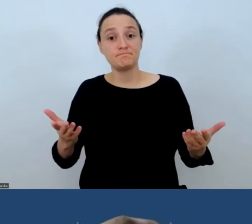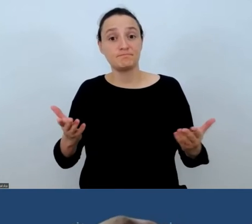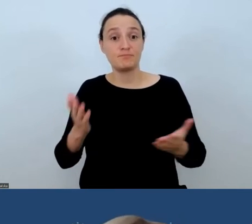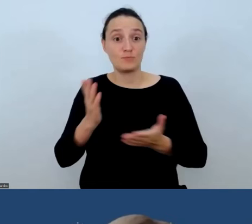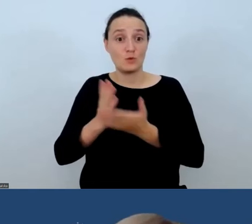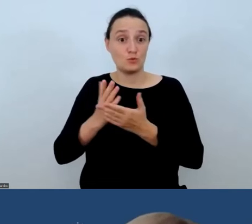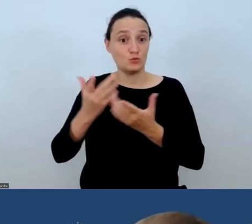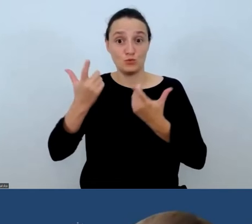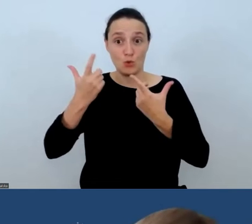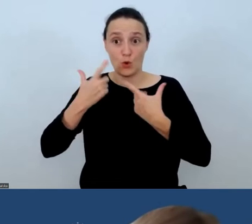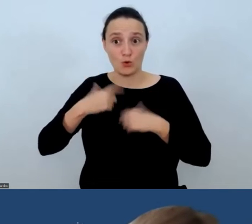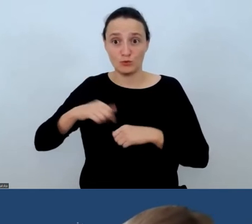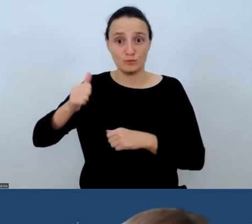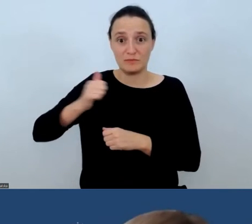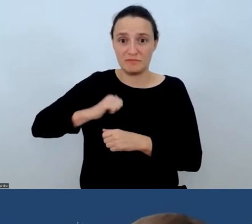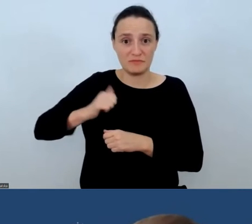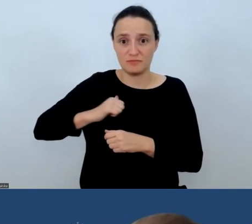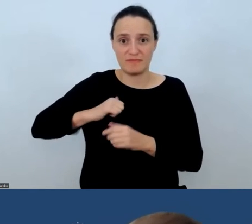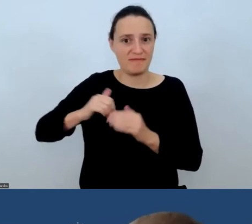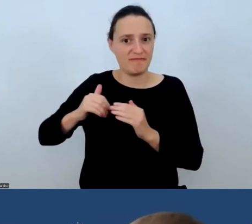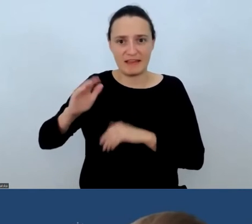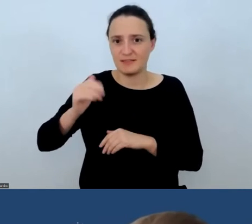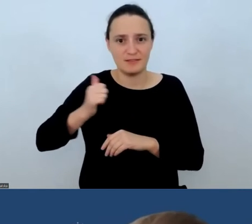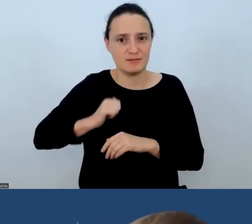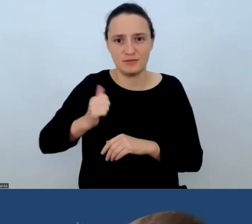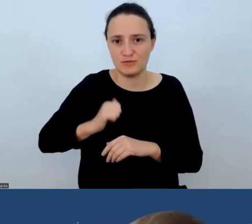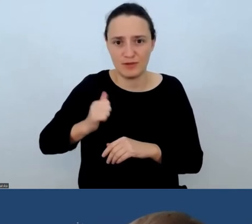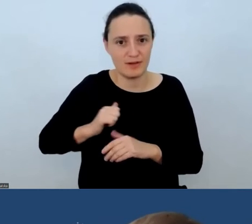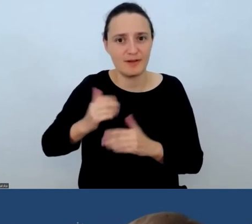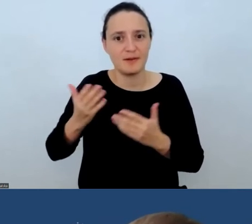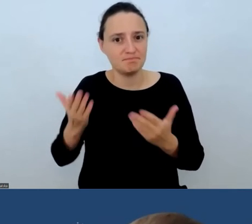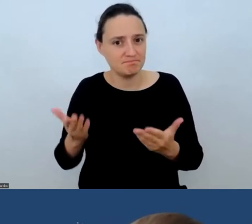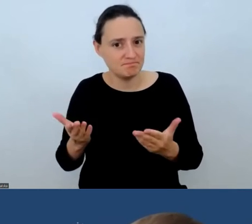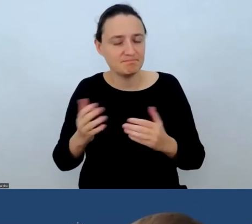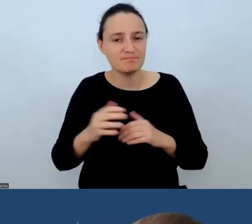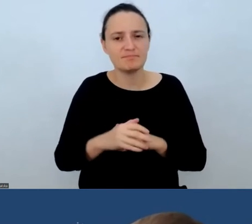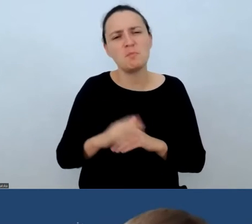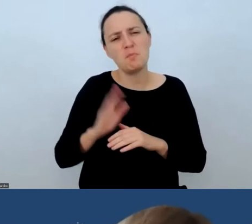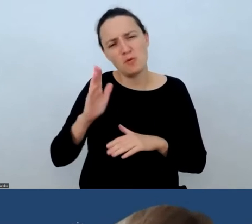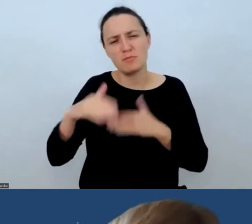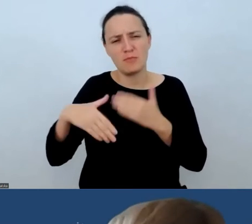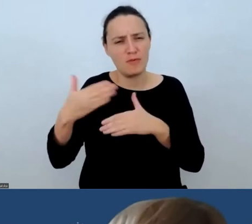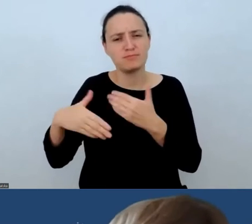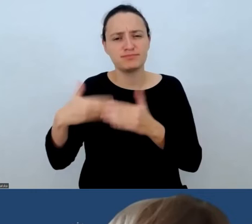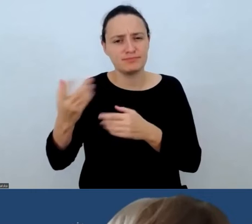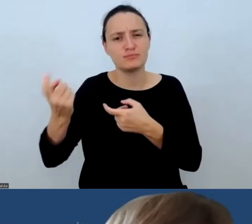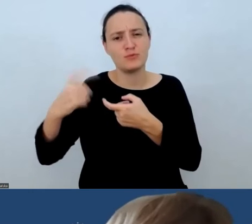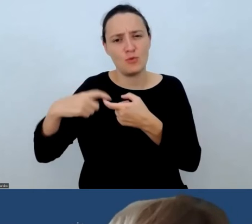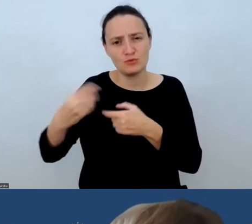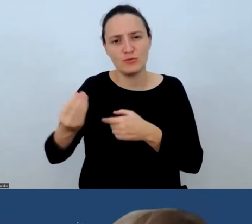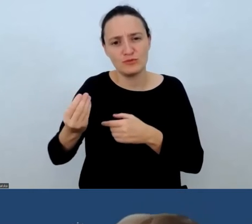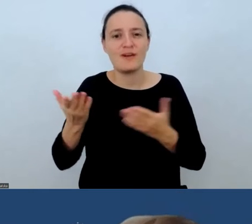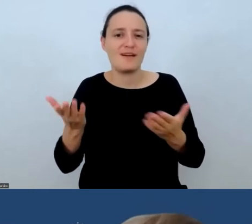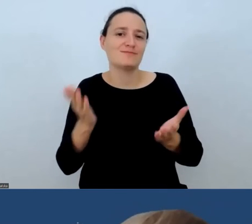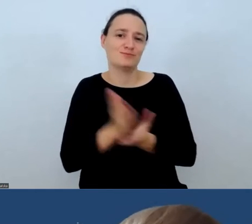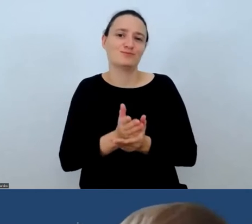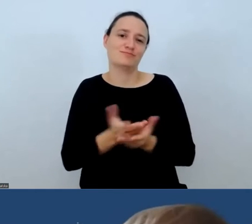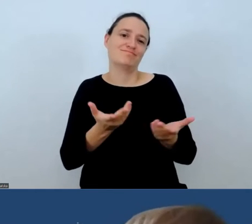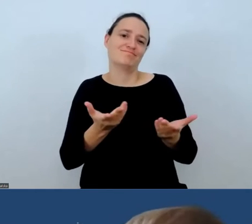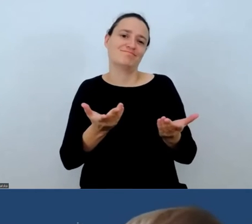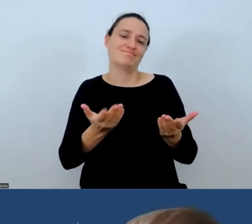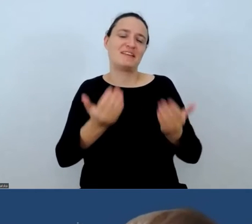Dobrze. Jako, że nie mamy już więcej osób w poczekalni, być może dołączyli oni do nas później. W niniejszym serdecznie